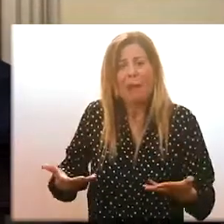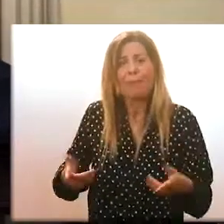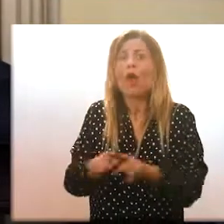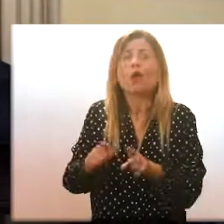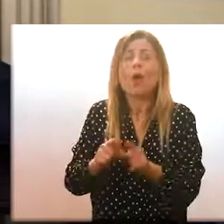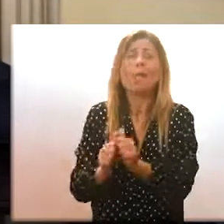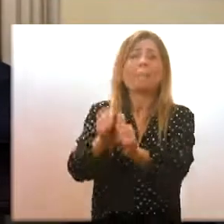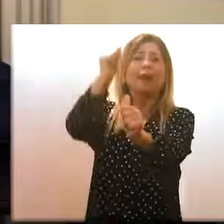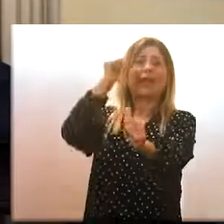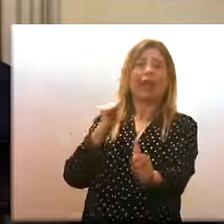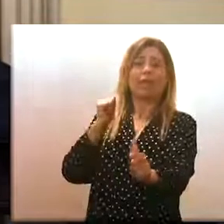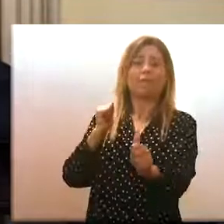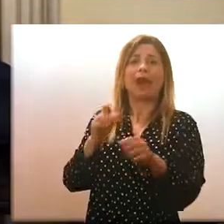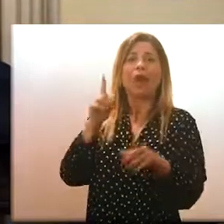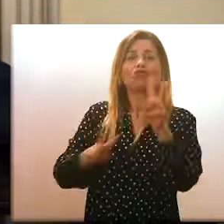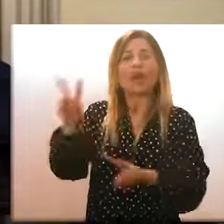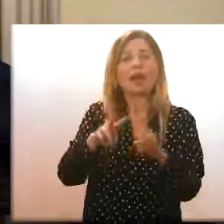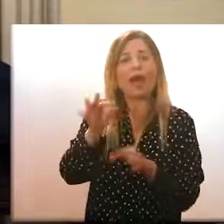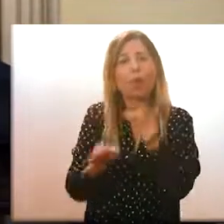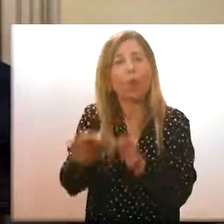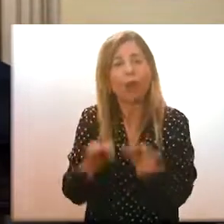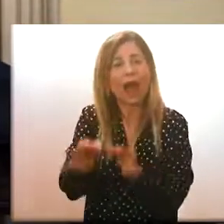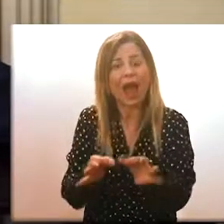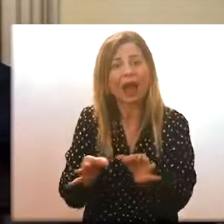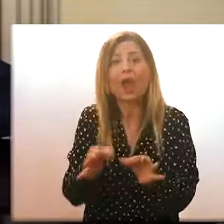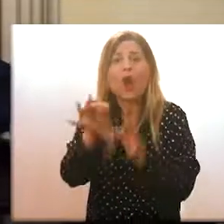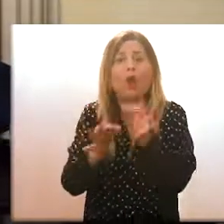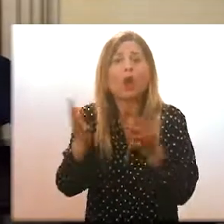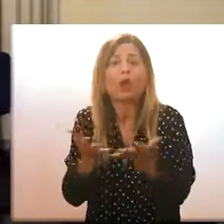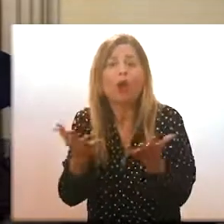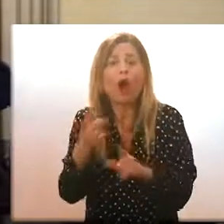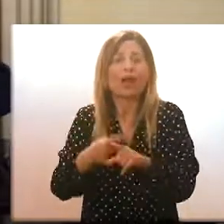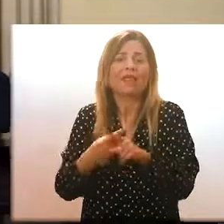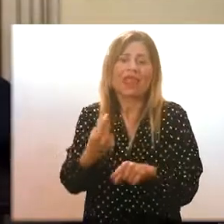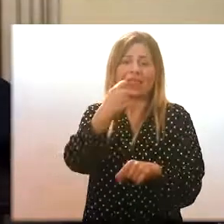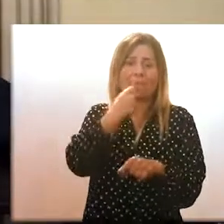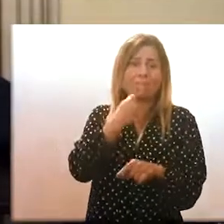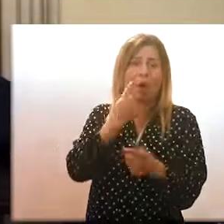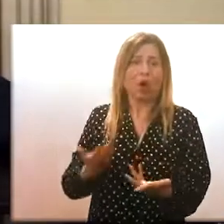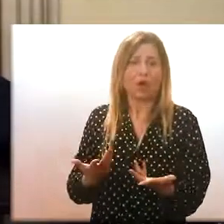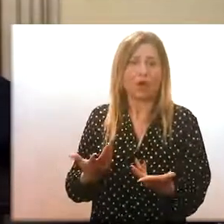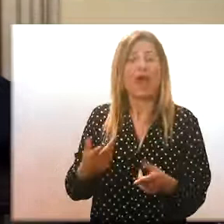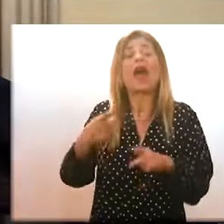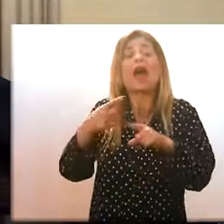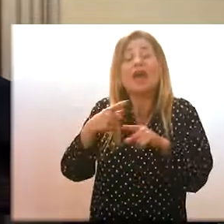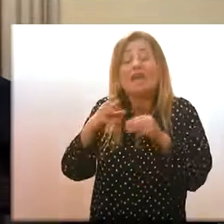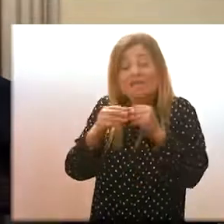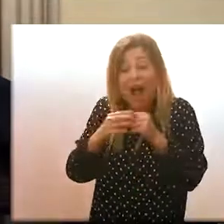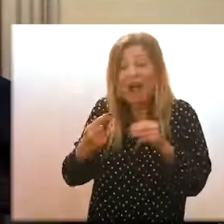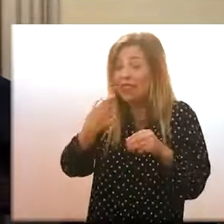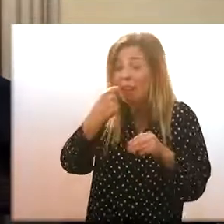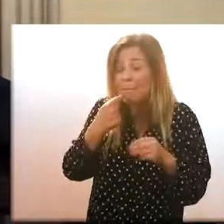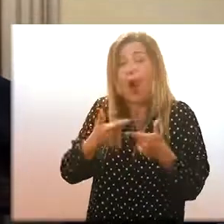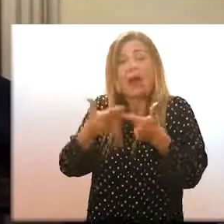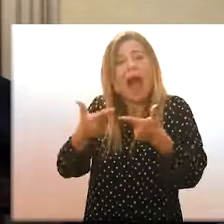prevenzione, una prevenzione efficiente è data da numeri reali e noi questi numeri reali li possiamo avere soltanto se